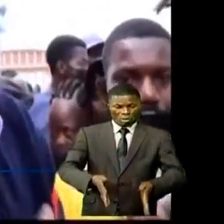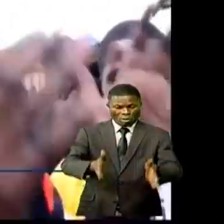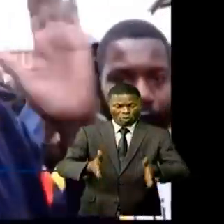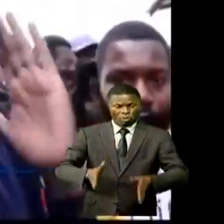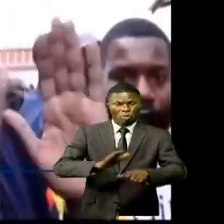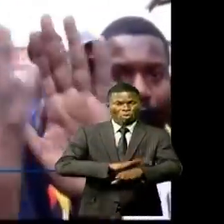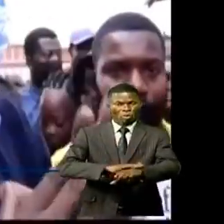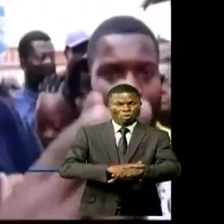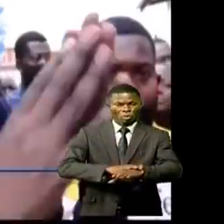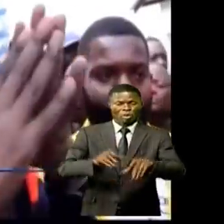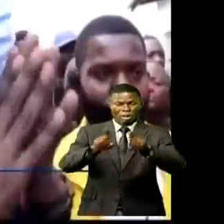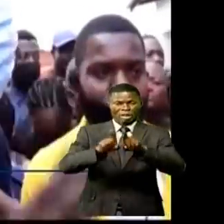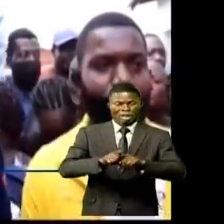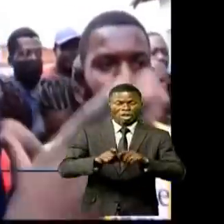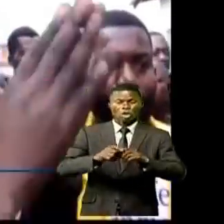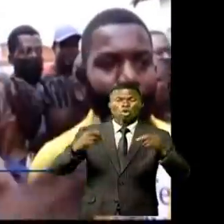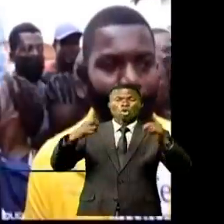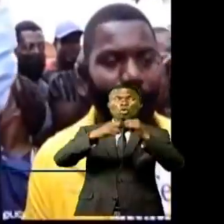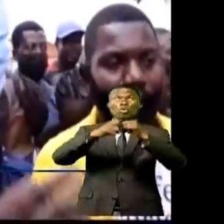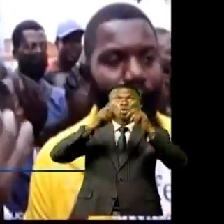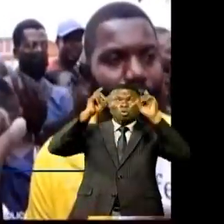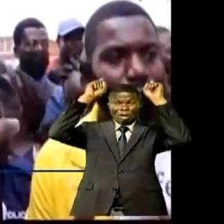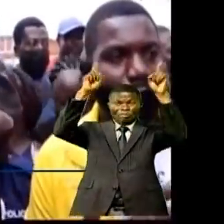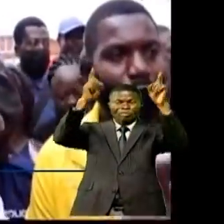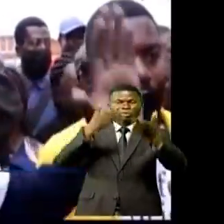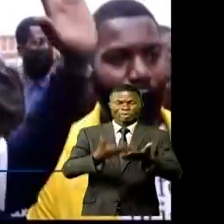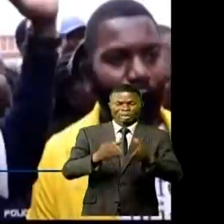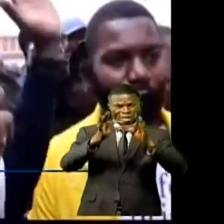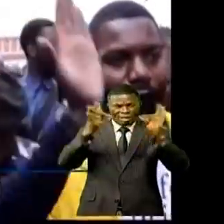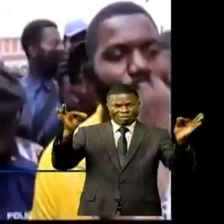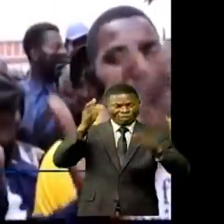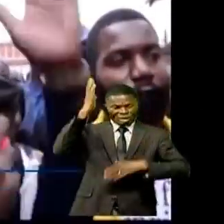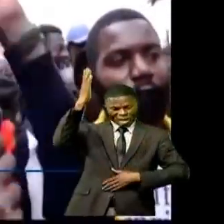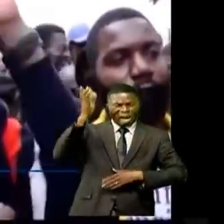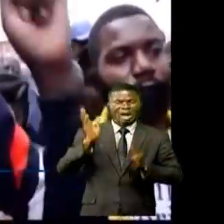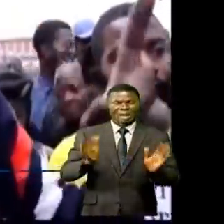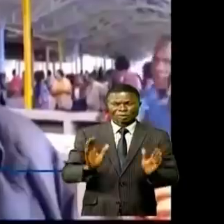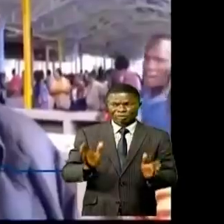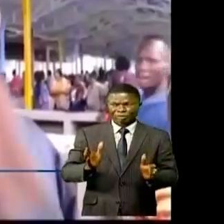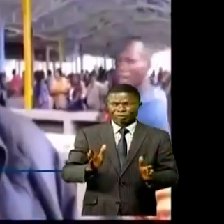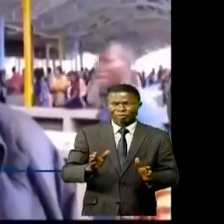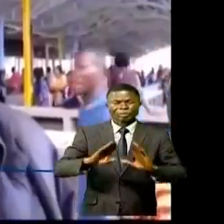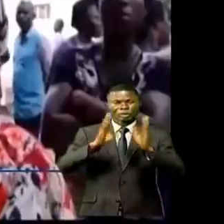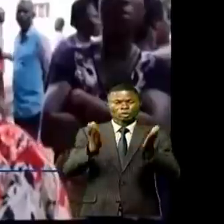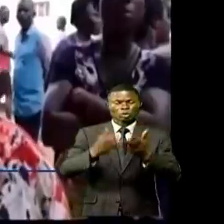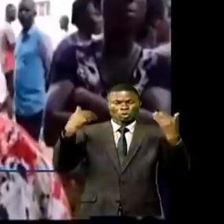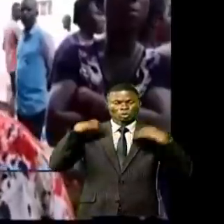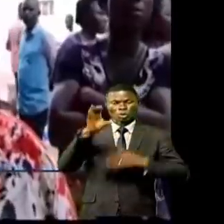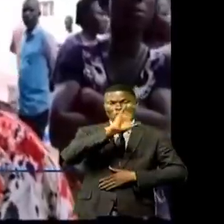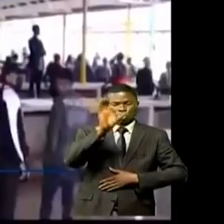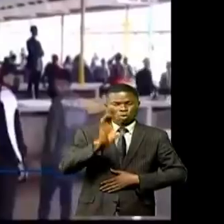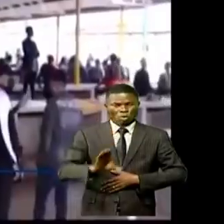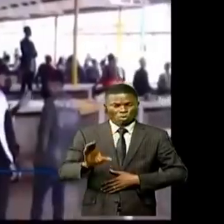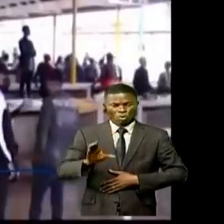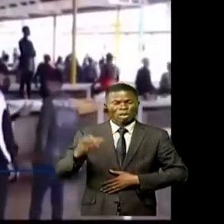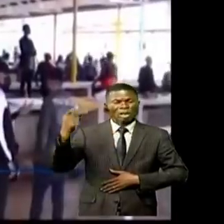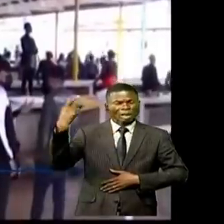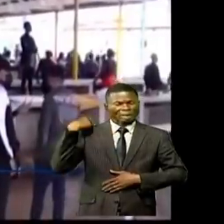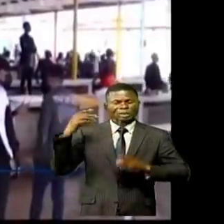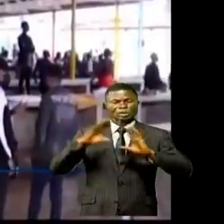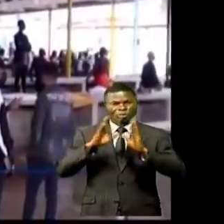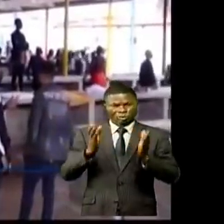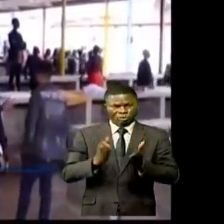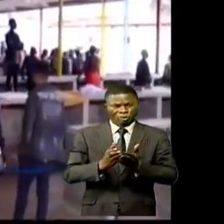et sur les lignes haute tension de la SNL. C'est donc un pari gagné pour les chefs communaux Eric Tuité-Walwamba